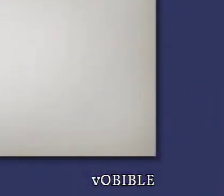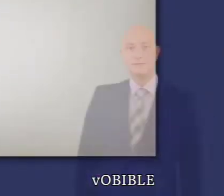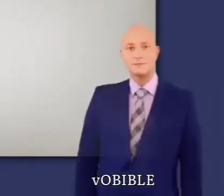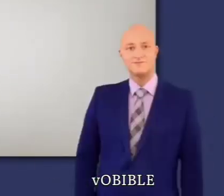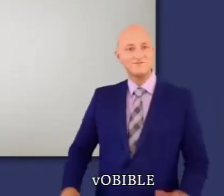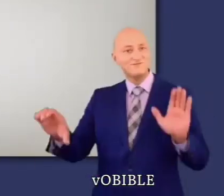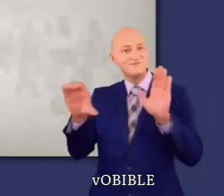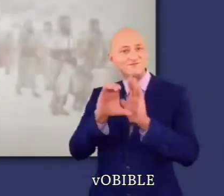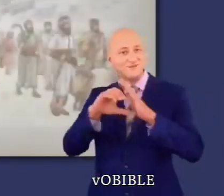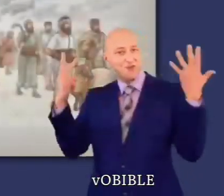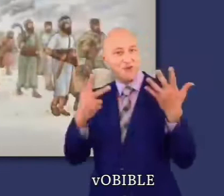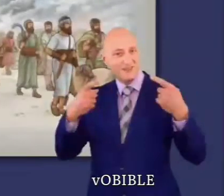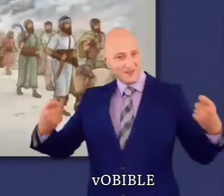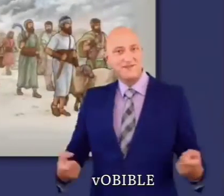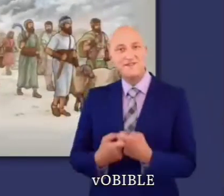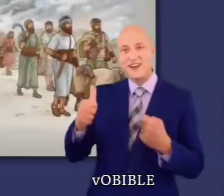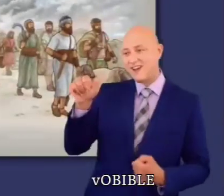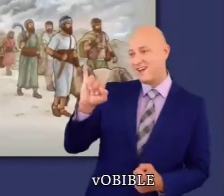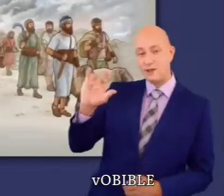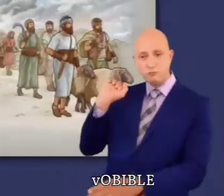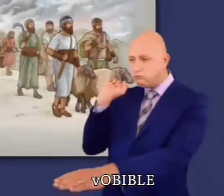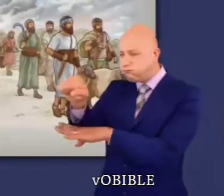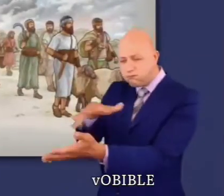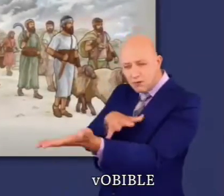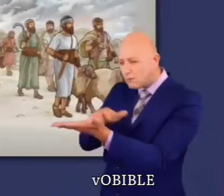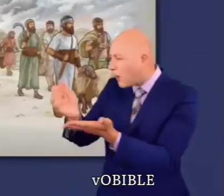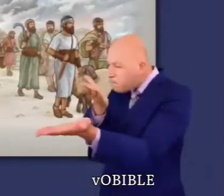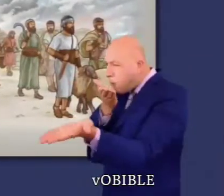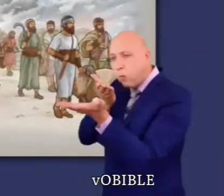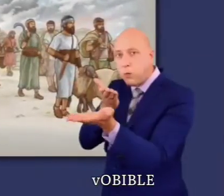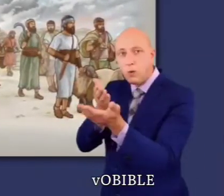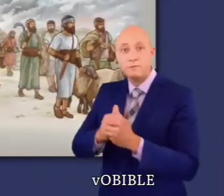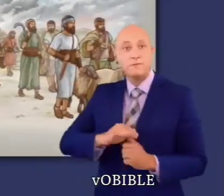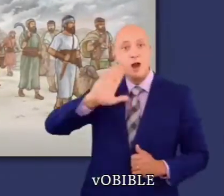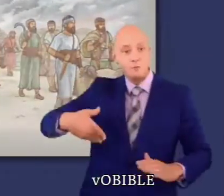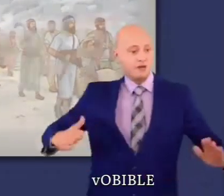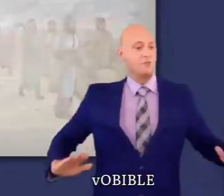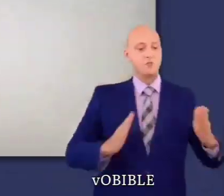Dans le chapitre 8, les Israélites prennent la ville d'Aï et en font un tas de ruines.